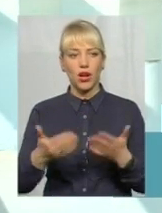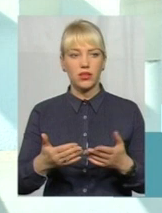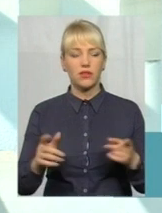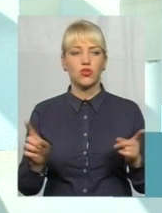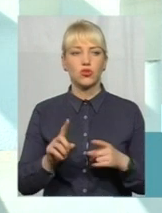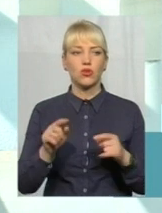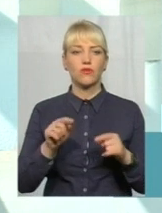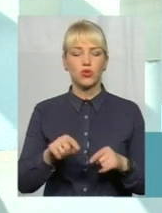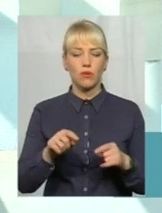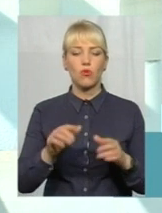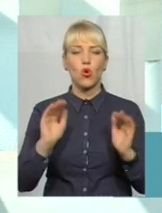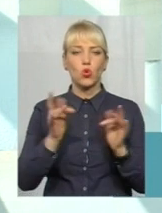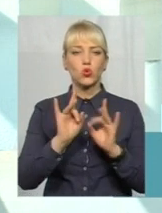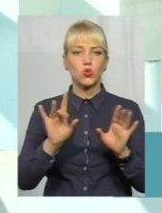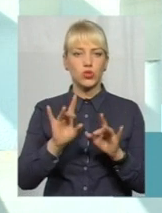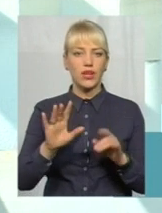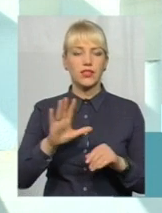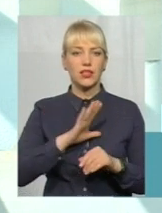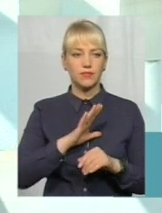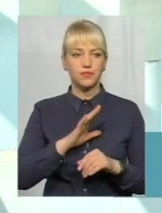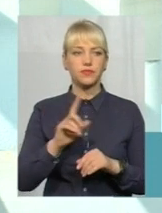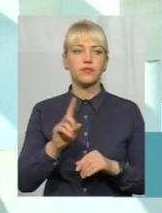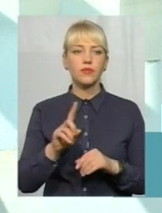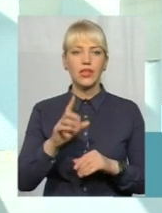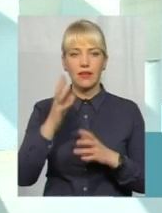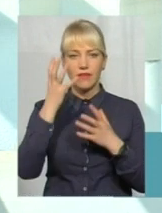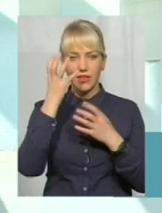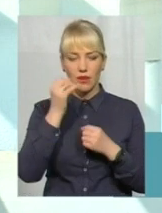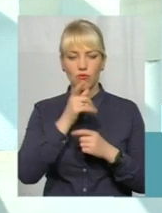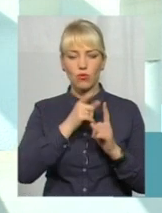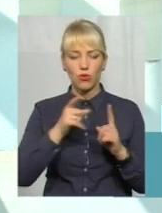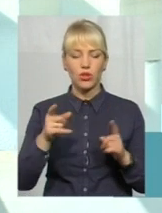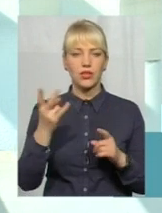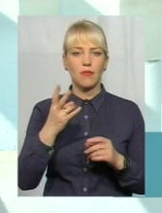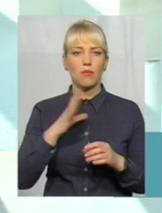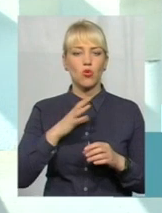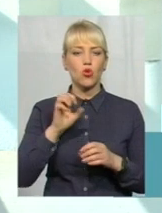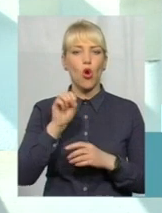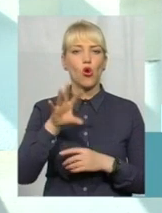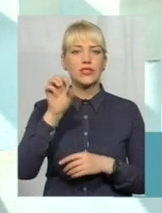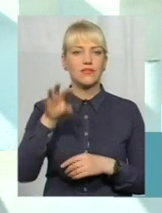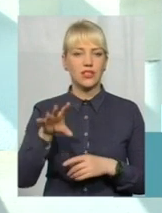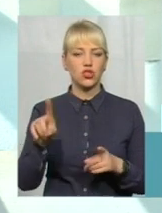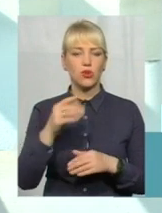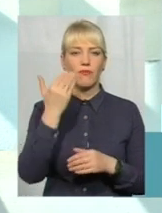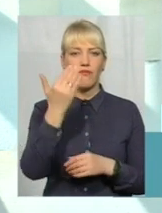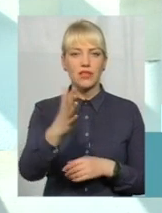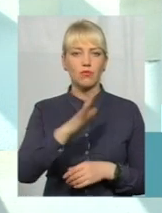вже в цьому сюжеті озвучувалось раніше, це в темну пору доби, в першу чергу, освітлення, щоб вас було видно на дорозі.